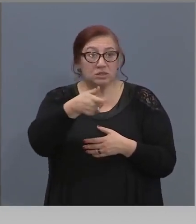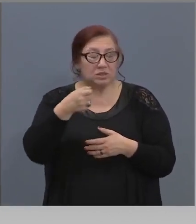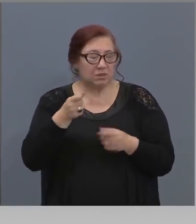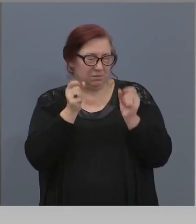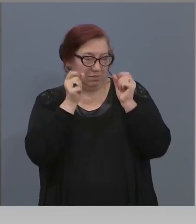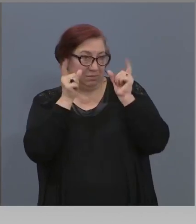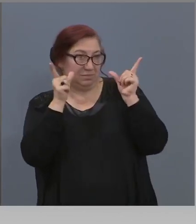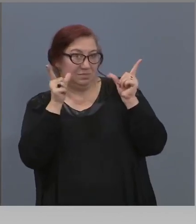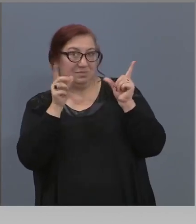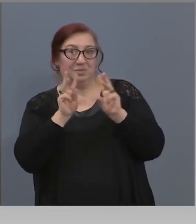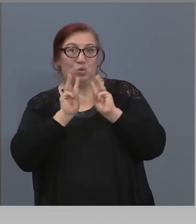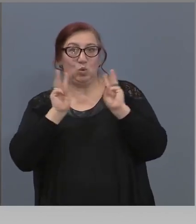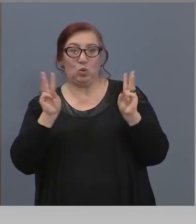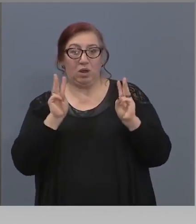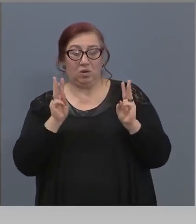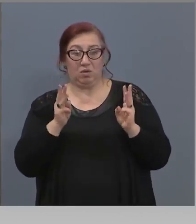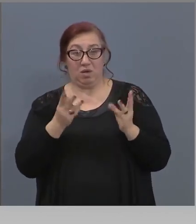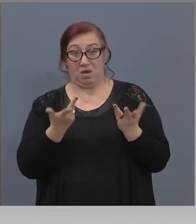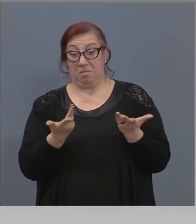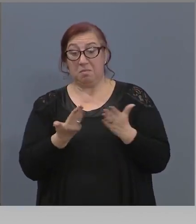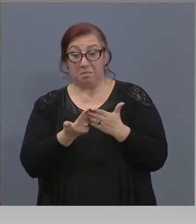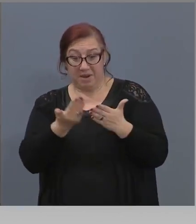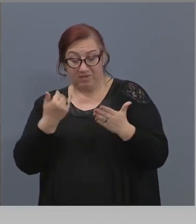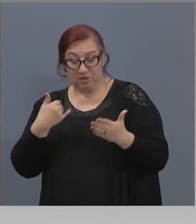най-малкото обади си и кажи.